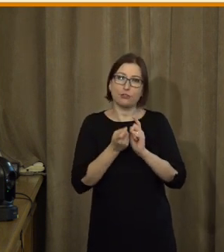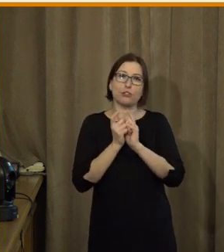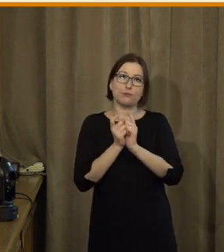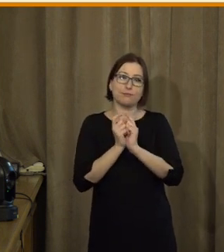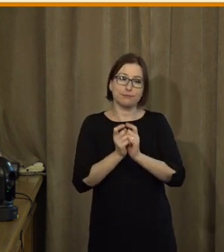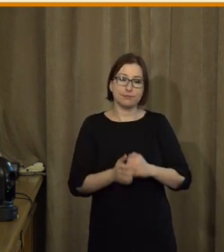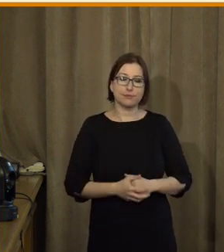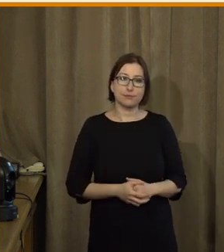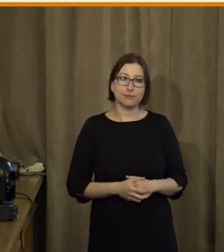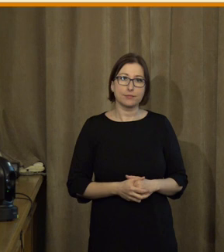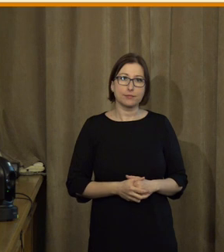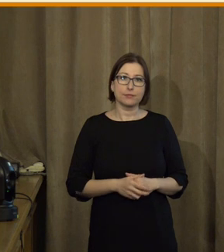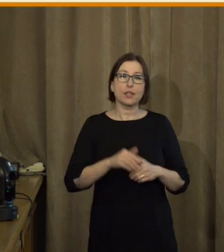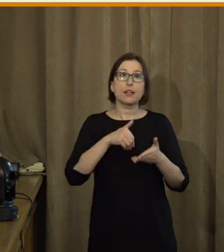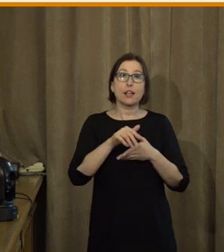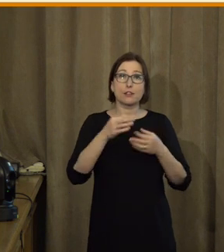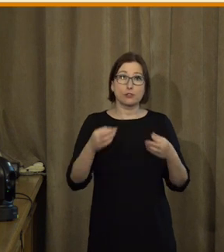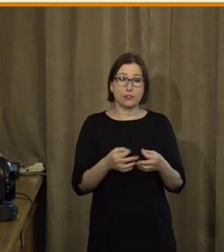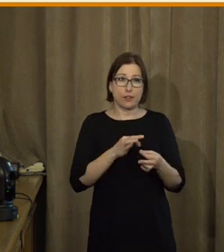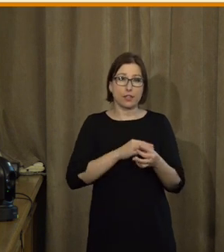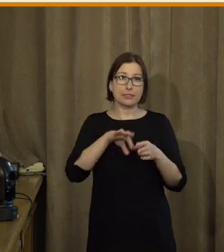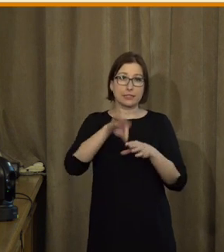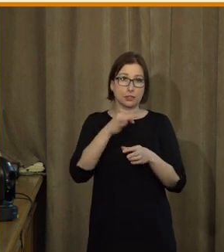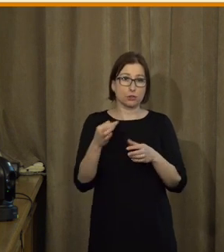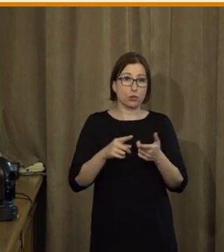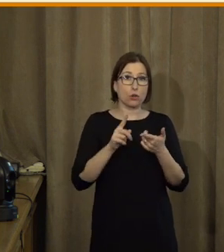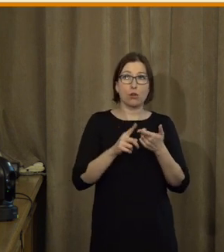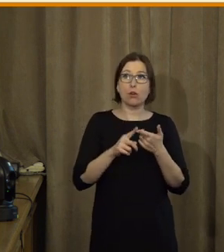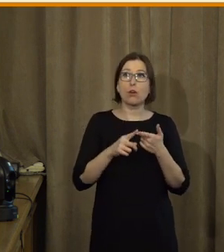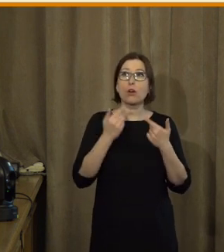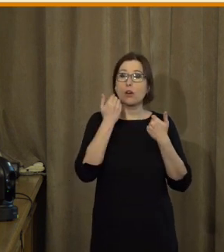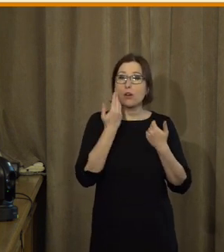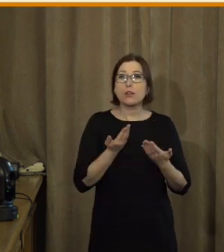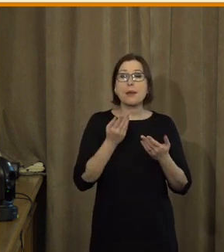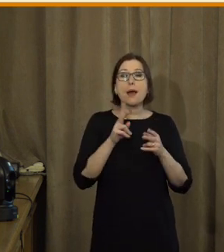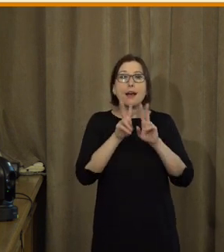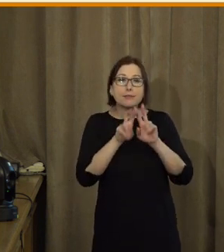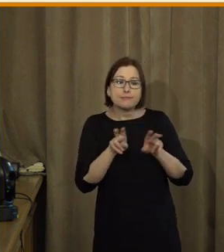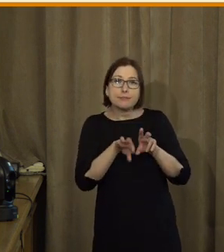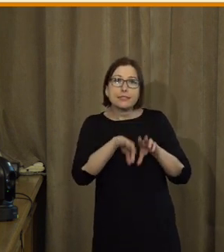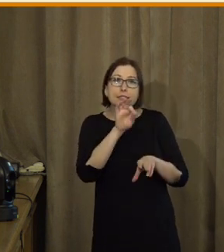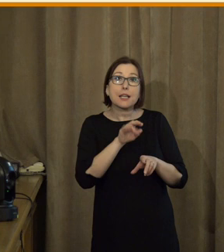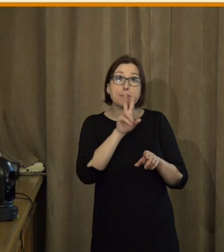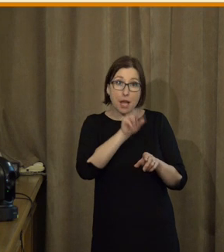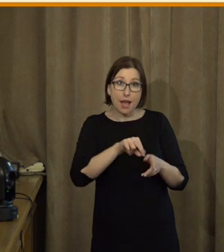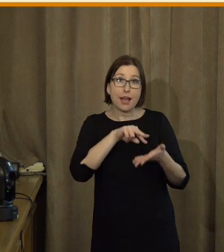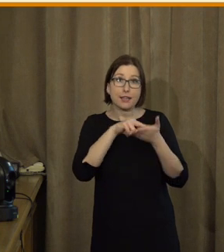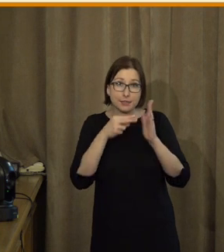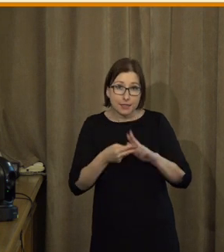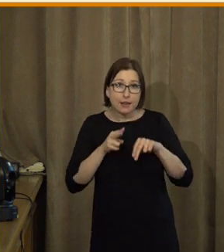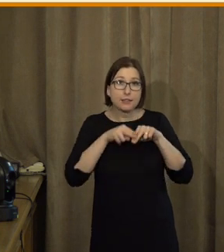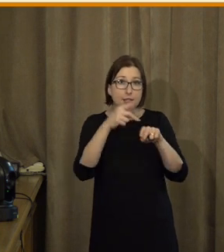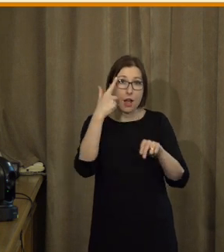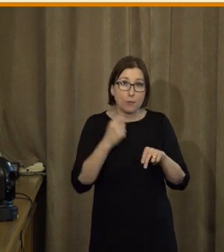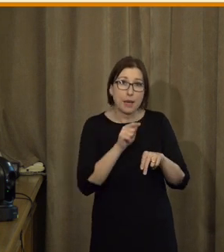Dalším zjistěním je, že nejsou vlastně vymezeny a empiricky zkoumány strategické kompetence. Ty